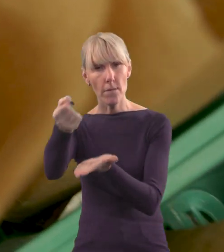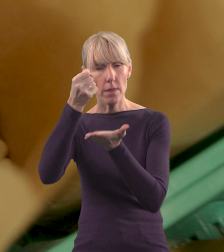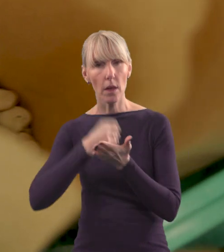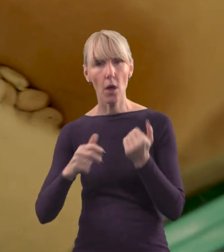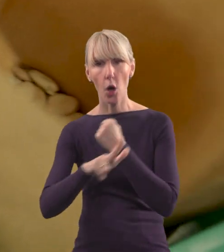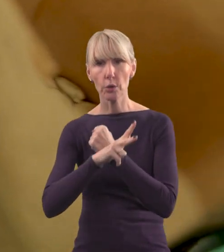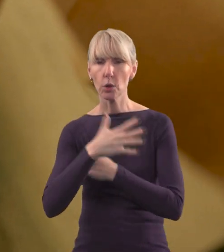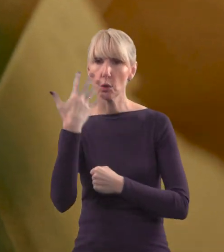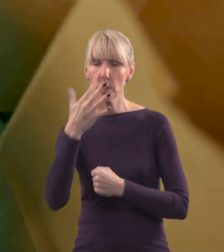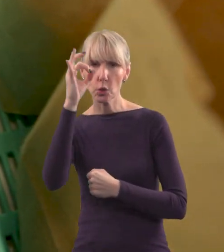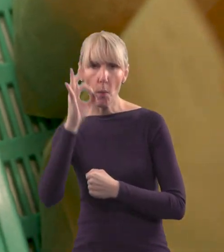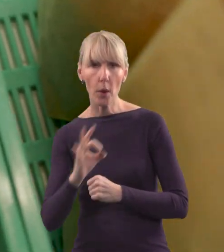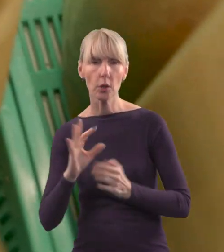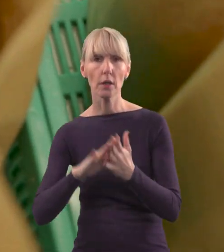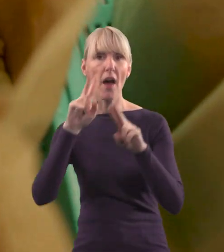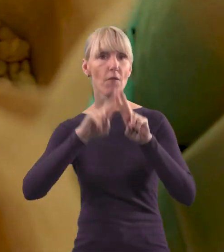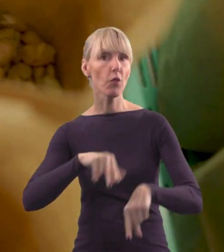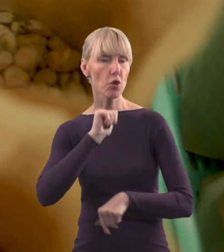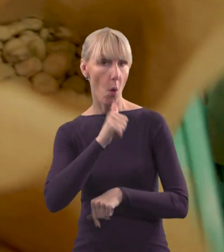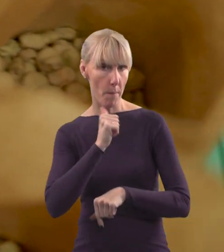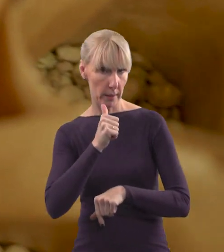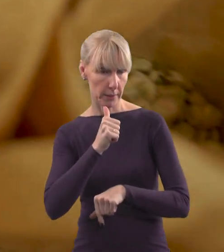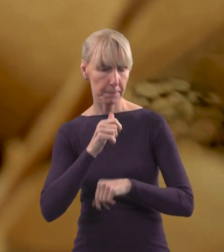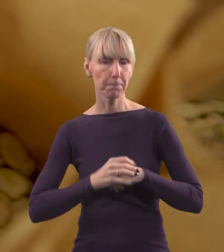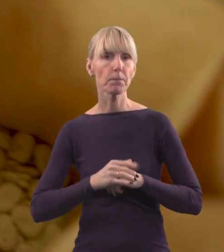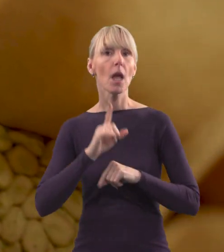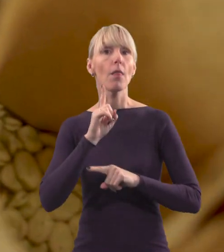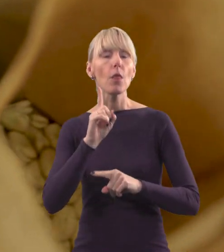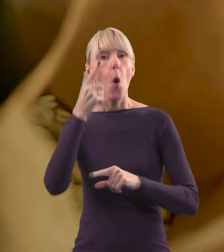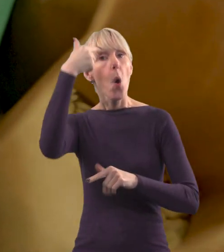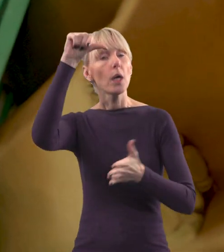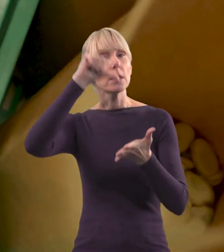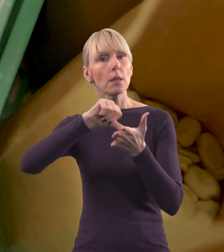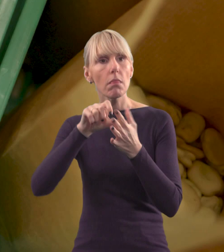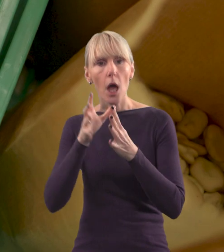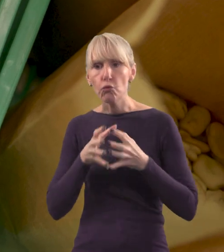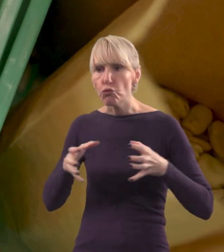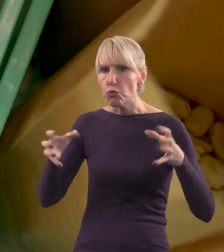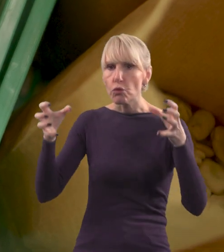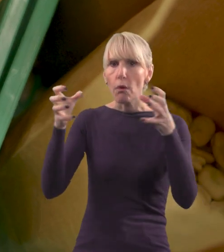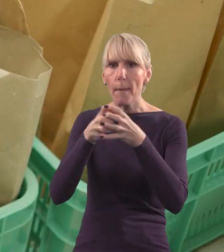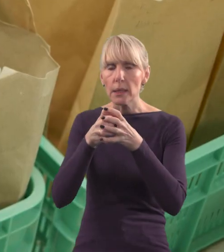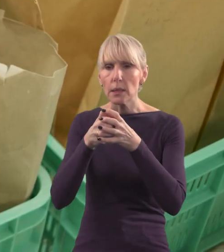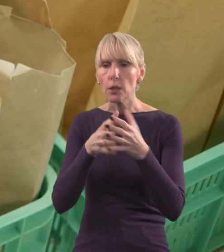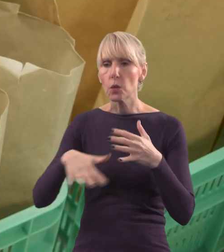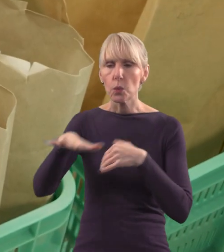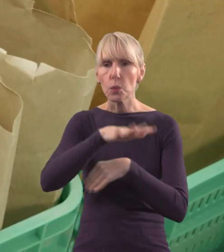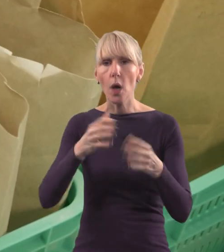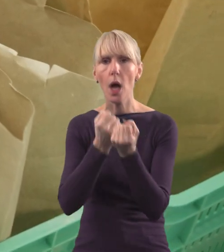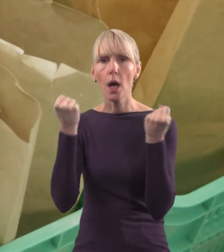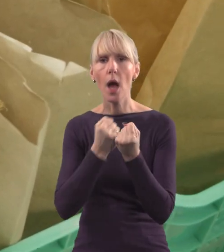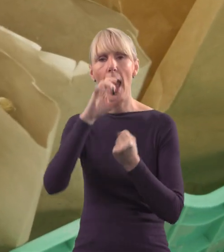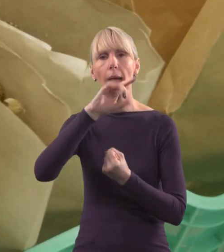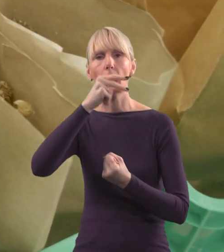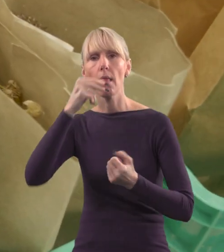z funduszy europejskich. Celem Centrum jest zgromadzenie kolekcji aktywnej zasobów genowych